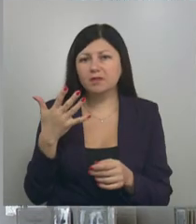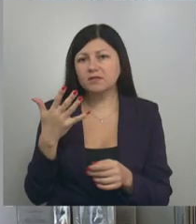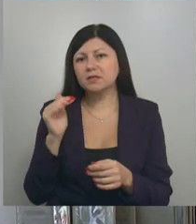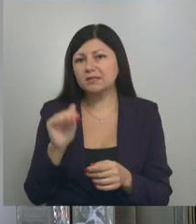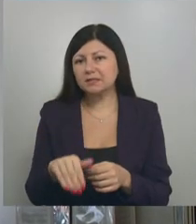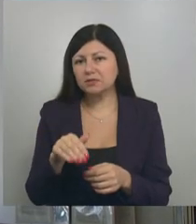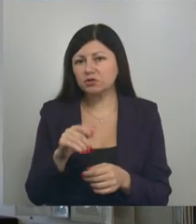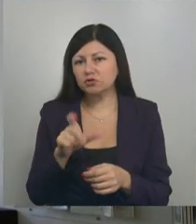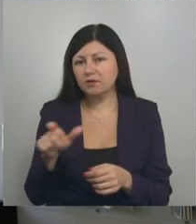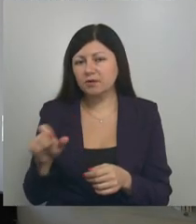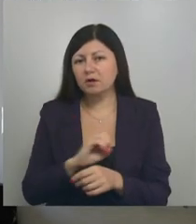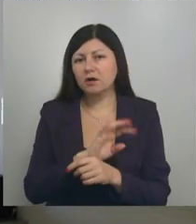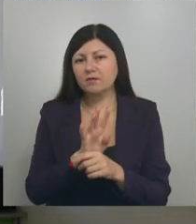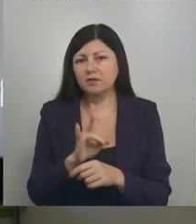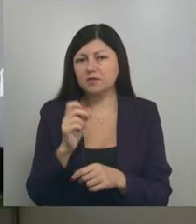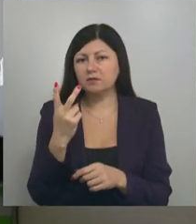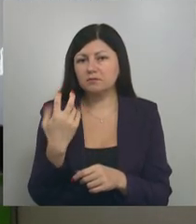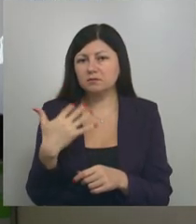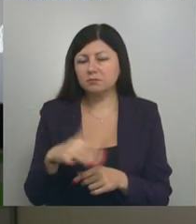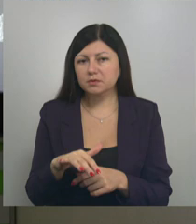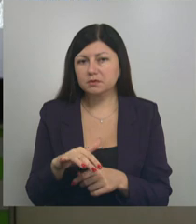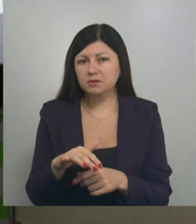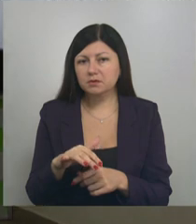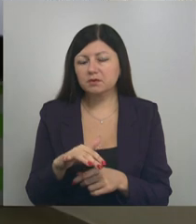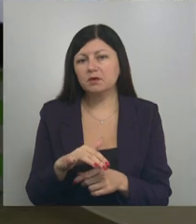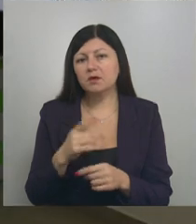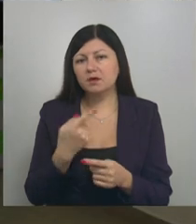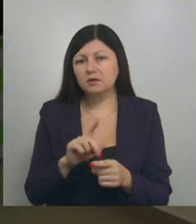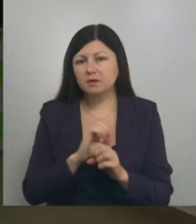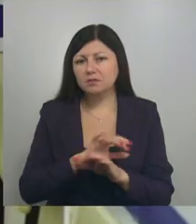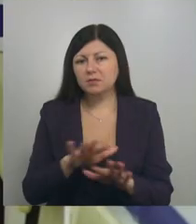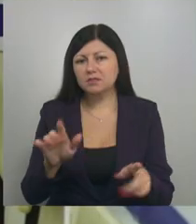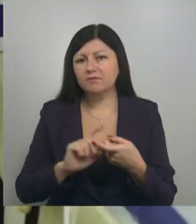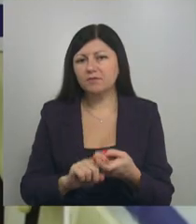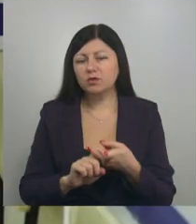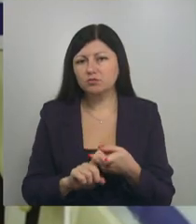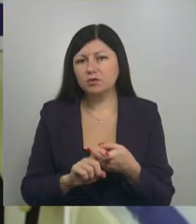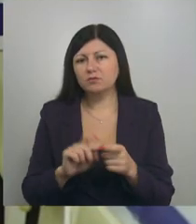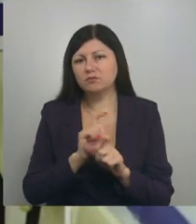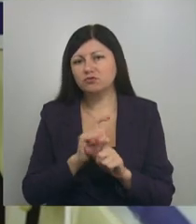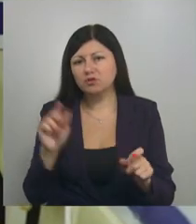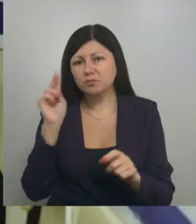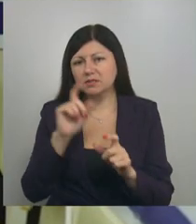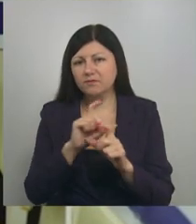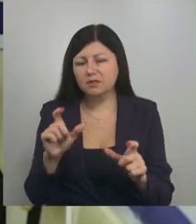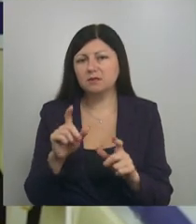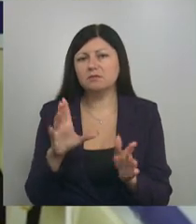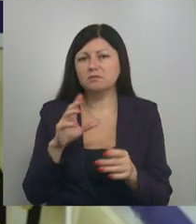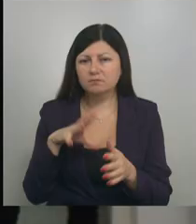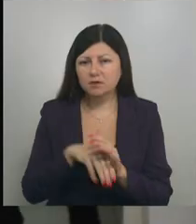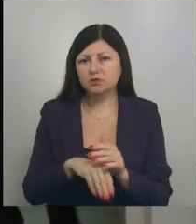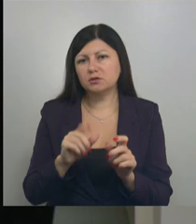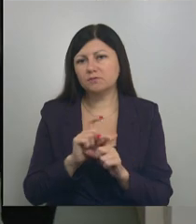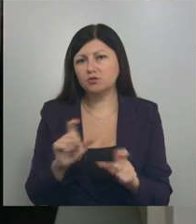человек. Ковидом – почти на 250. Основное распространение вирусов в учебных заведениях, в частности школах.